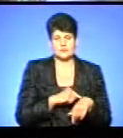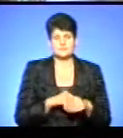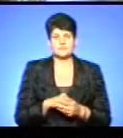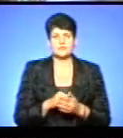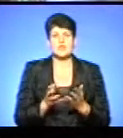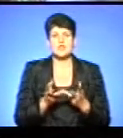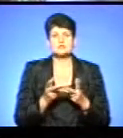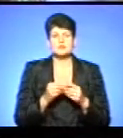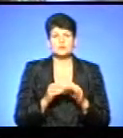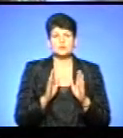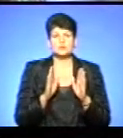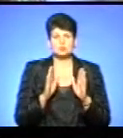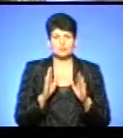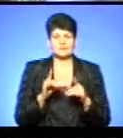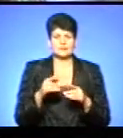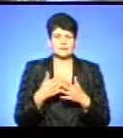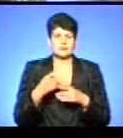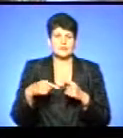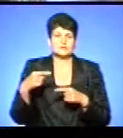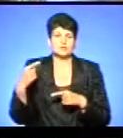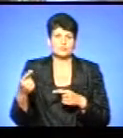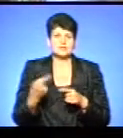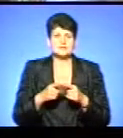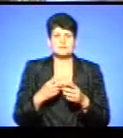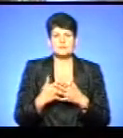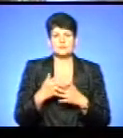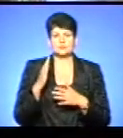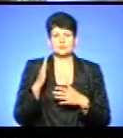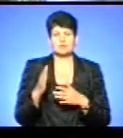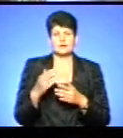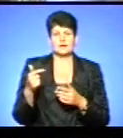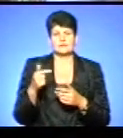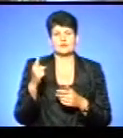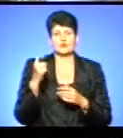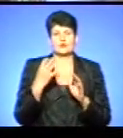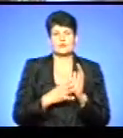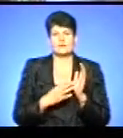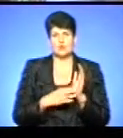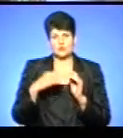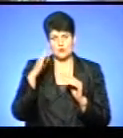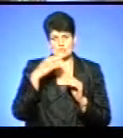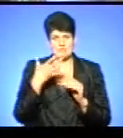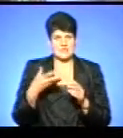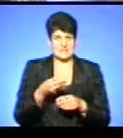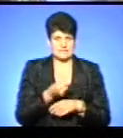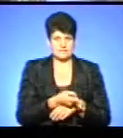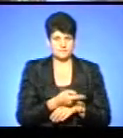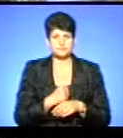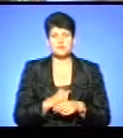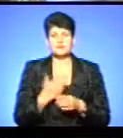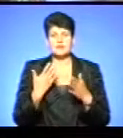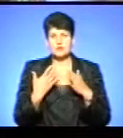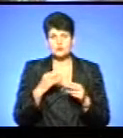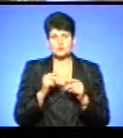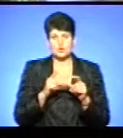розрахунок буде наступний, приблизно це буде вартувати десь гривень 190 з батьків. Якщо школи